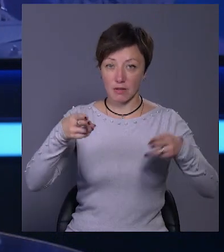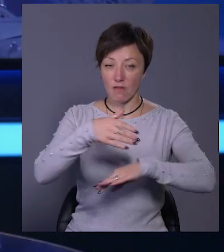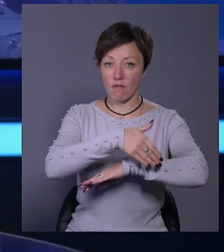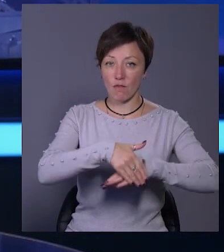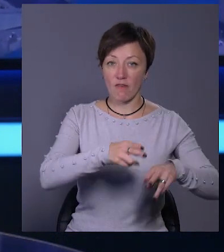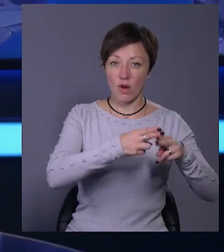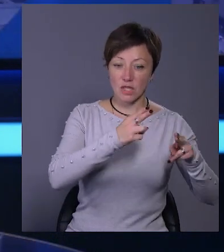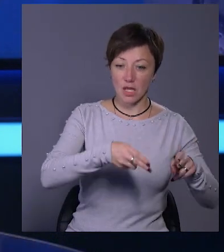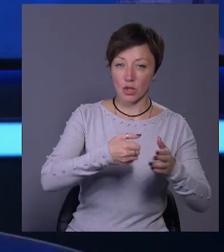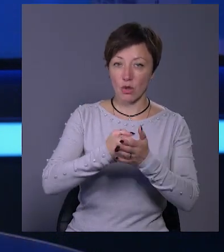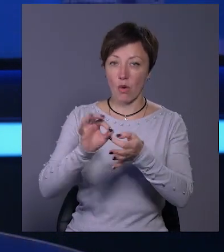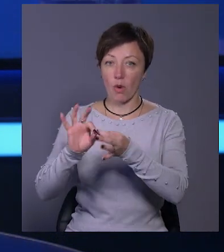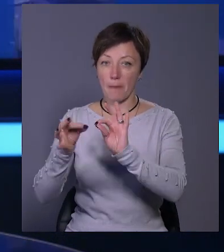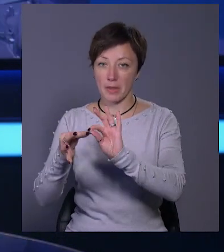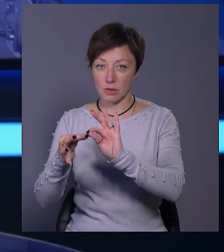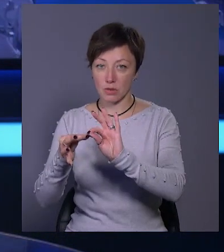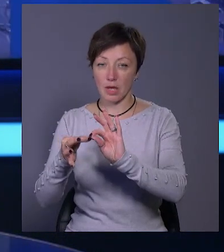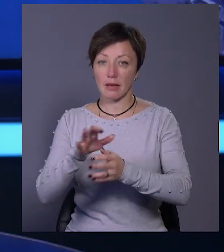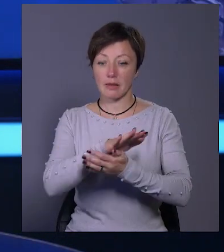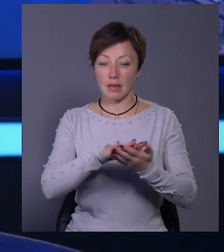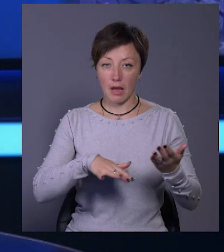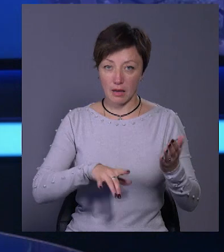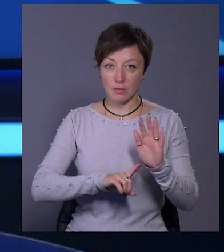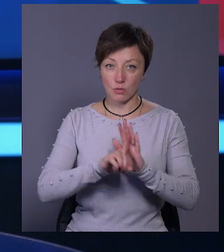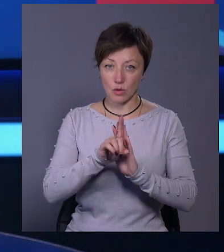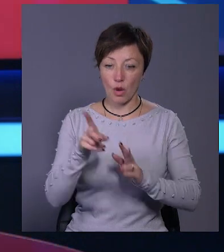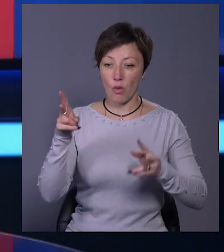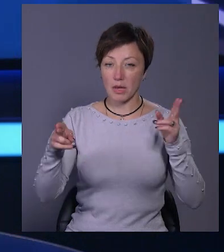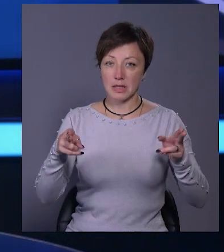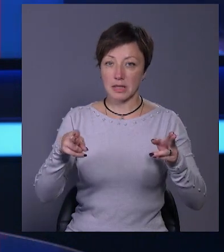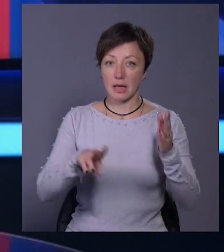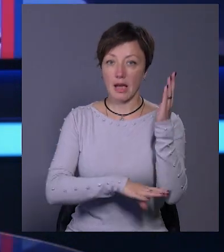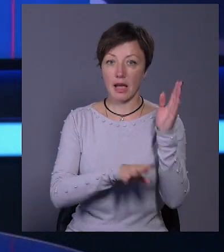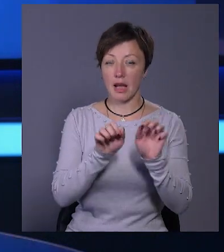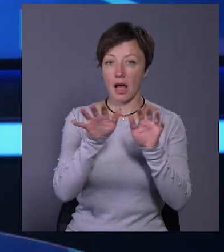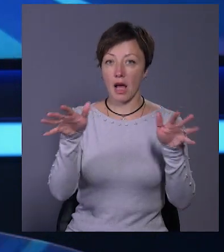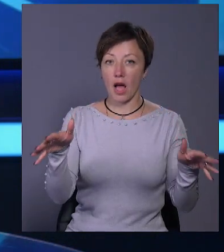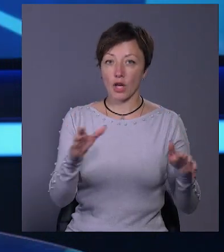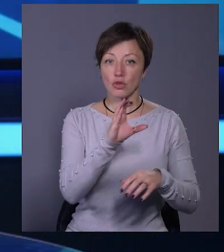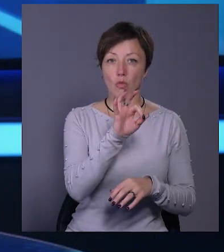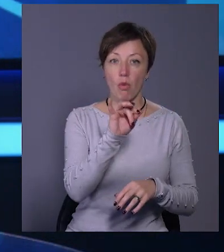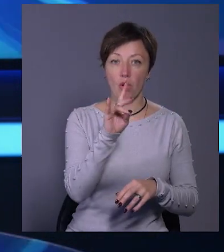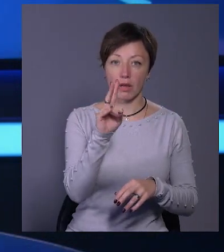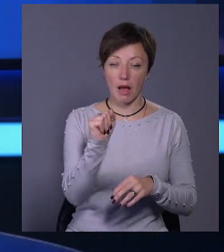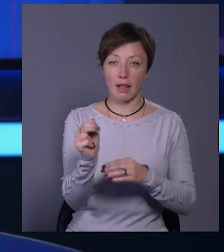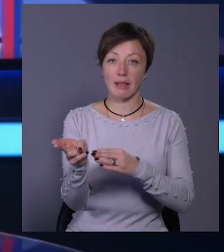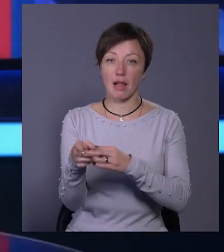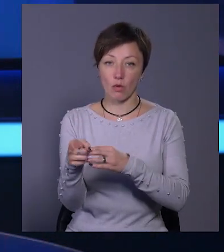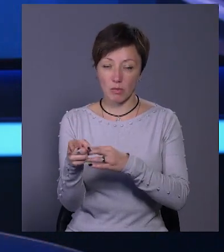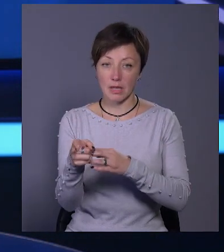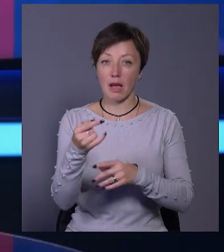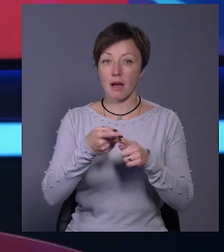вулиці Вокзальної до Олімпійської. Далі візьмуться за обрізку гілля на Соборній та Тернопільській. У комунальному